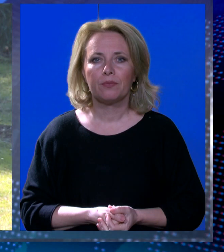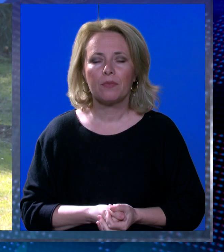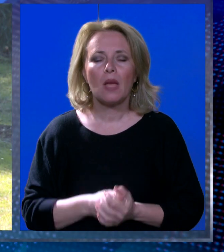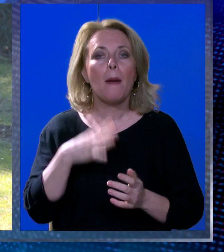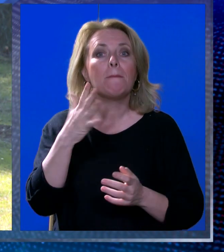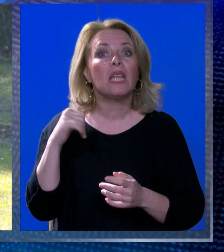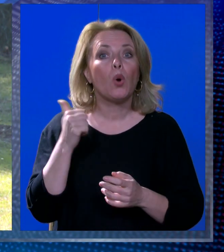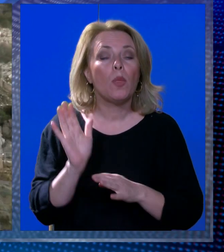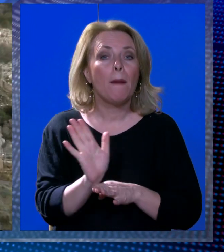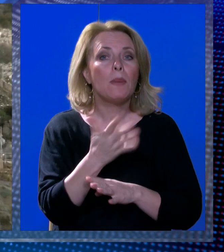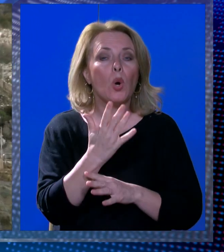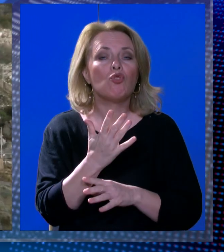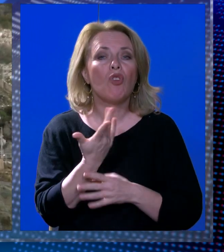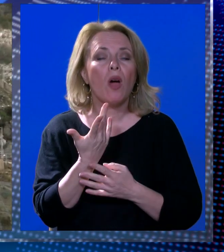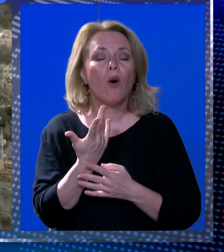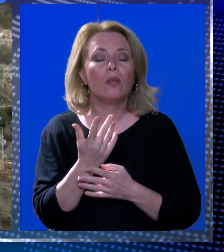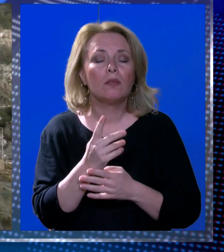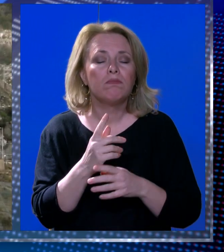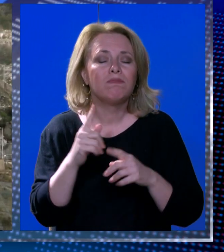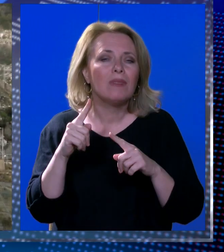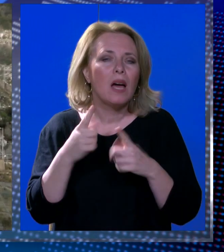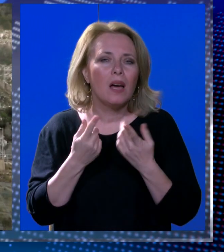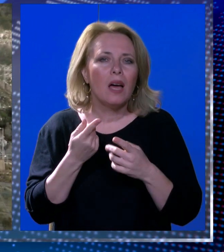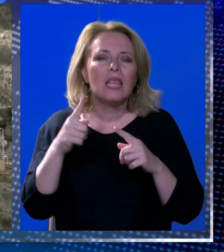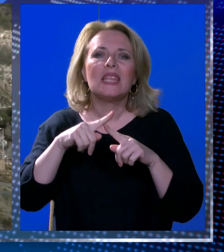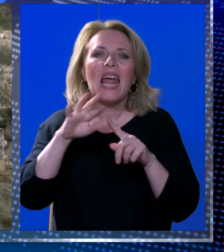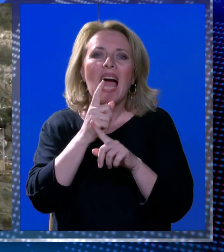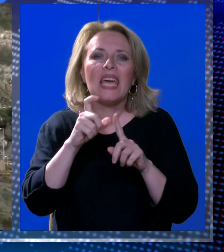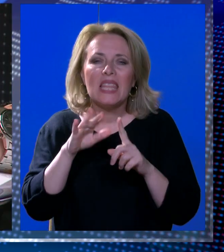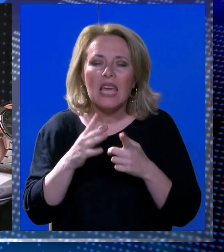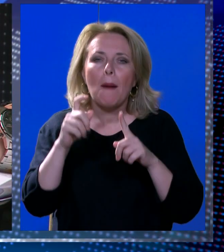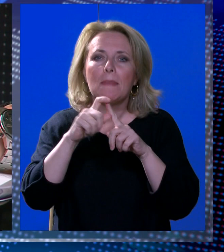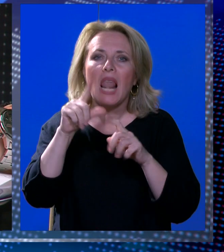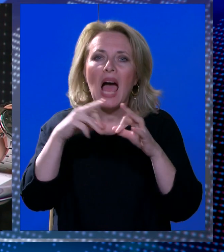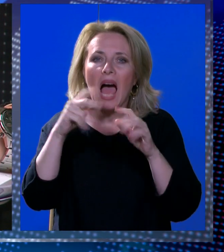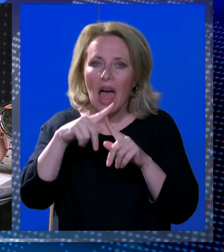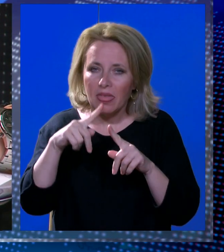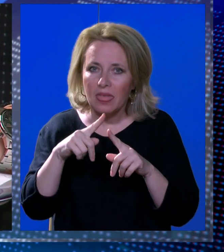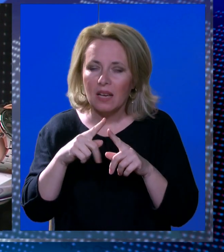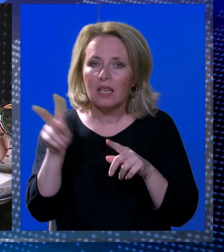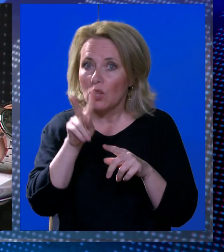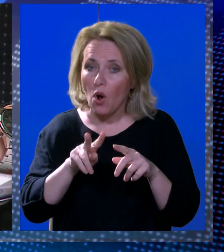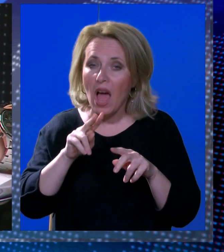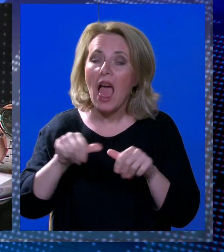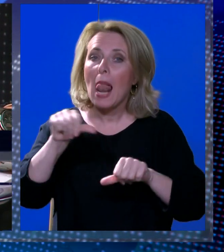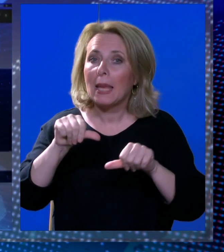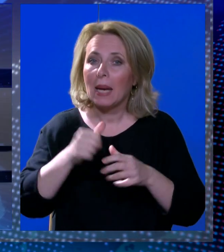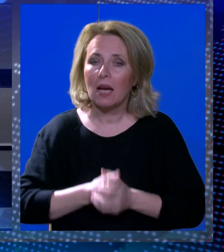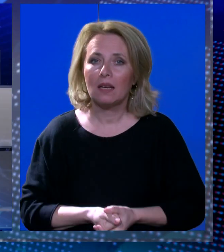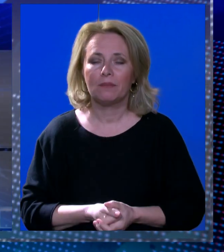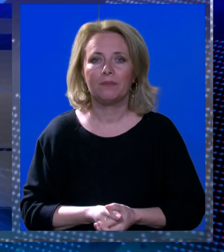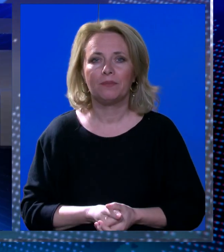Punih pet godina prošle od tragedije u pogonu hidroelektrane Dubrovniku platu za koju do danas nitko nije odgovarao.